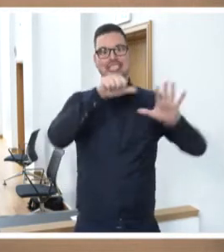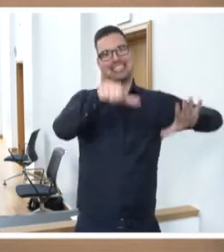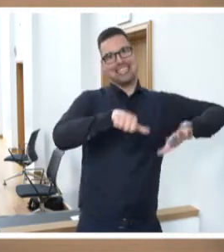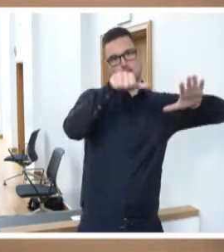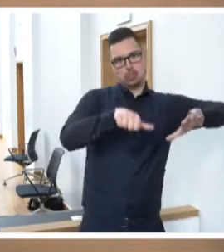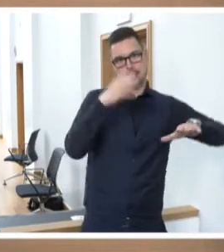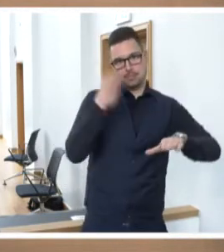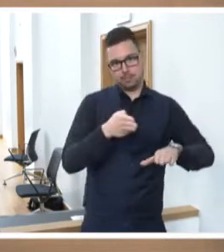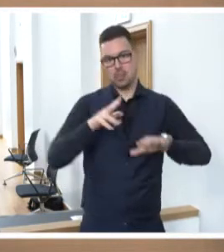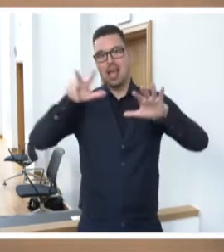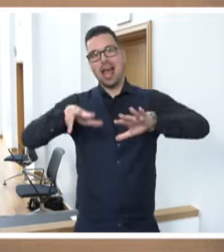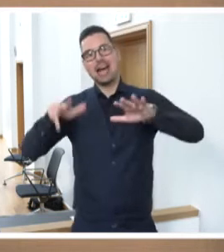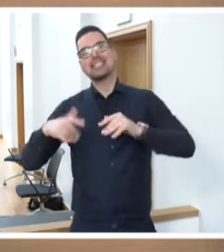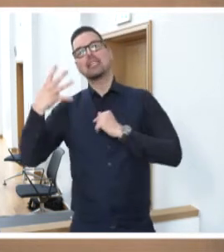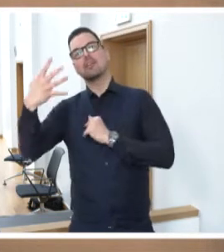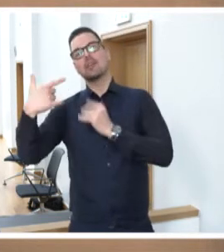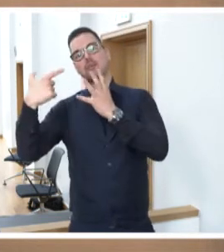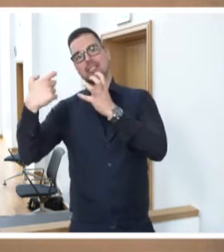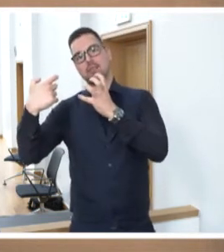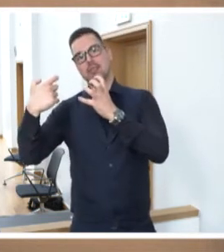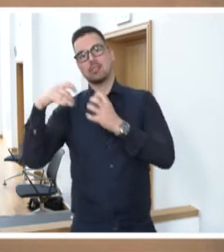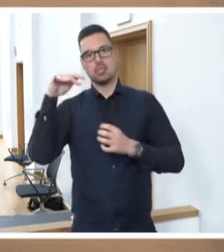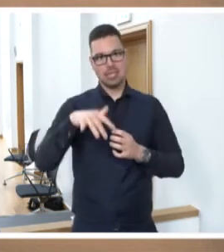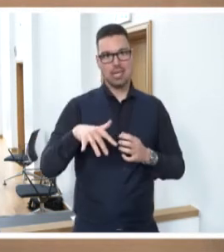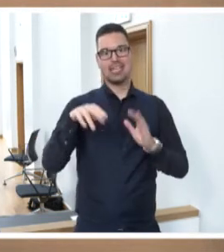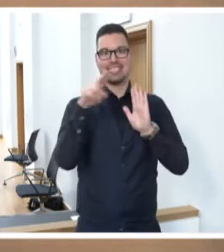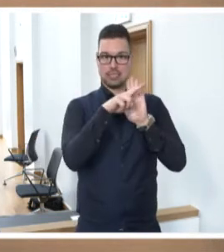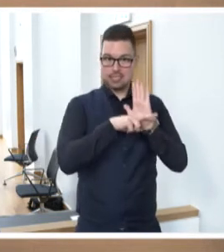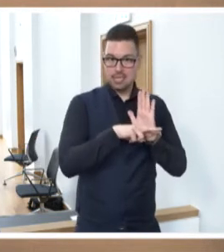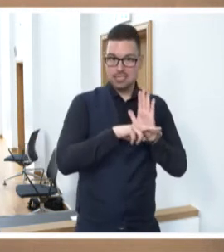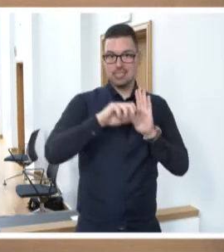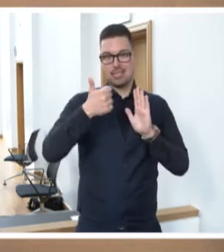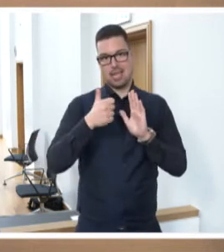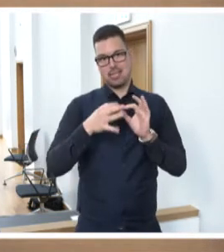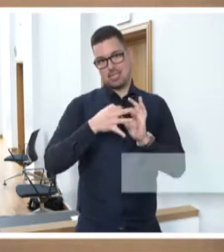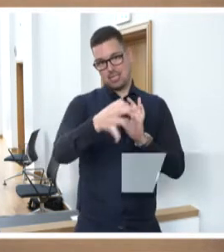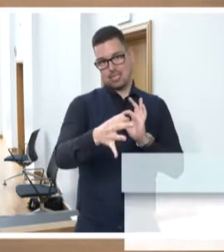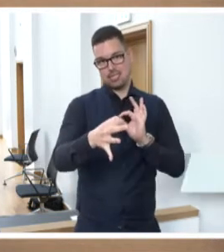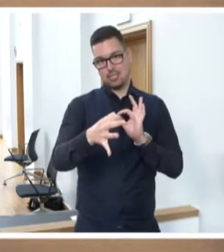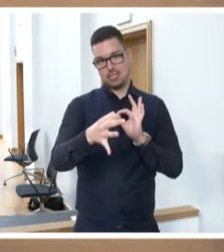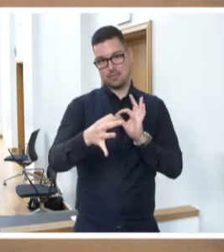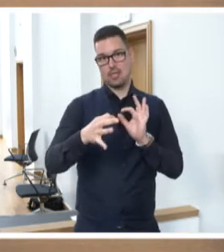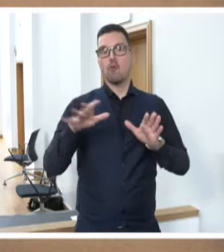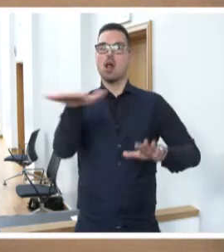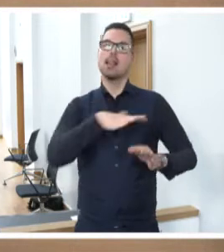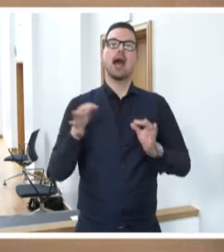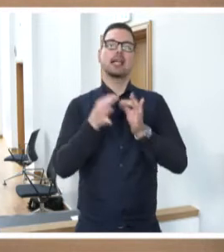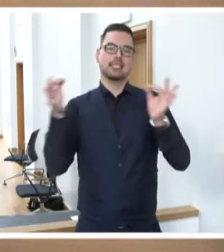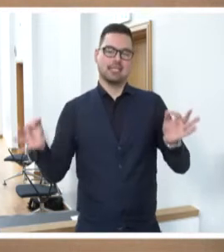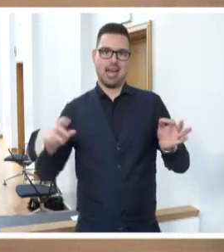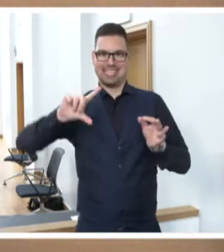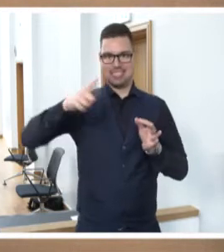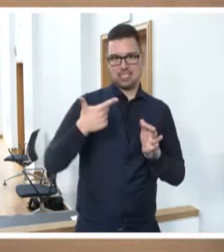Schrägstrich 1874 vorliegt, befasst. Dieses Gesetz dient in erster Linie dazu, die Zustimmung des Landtages zum